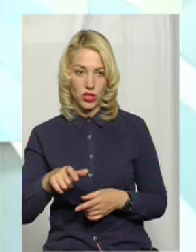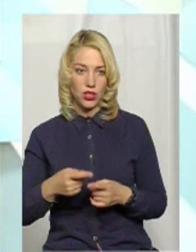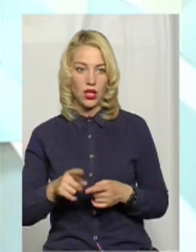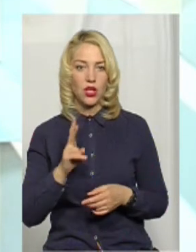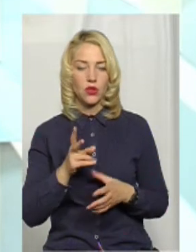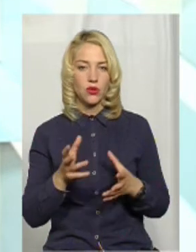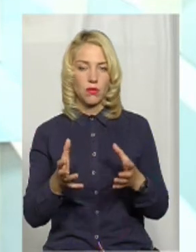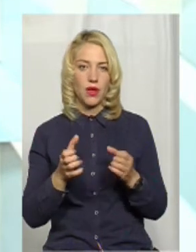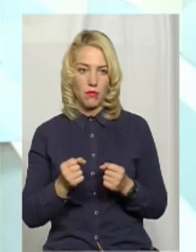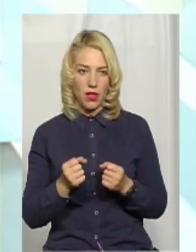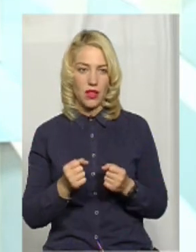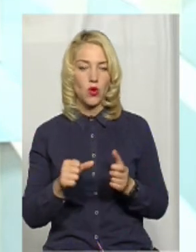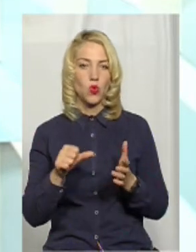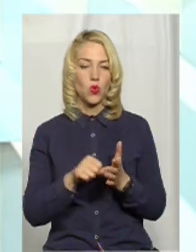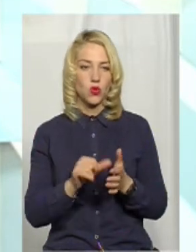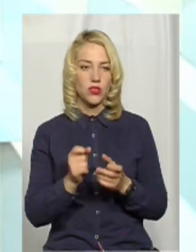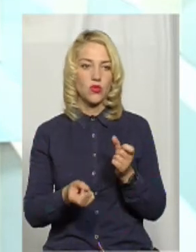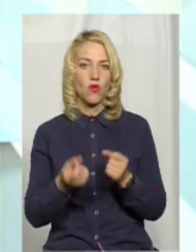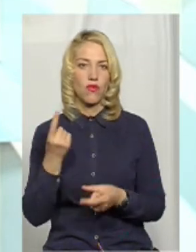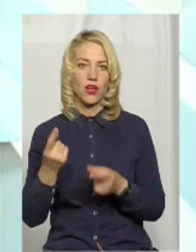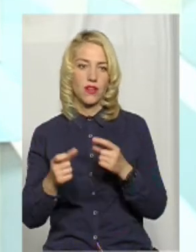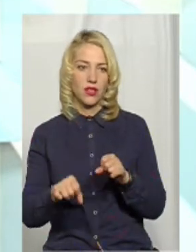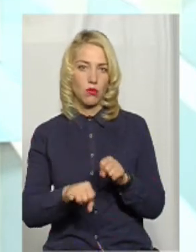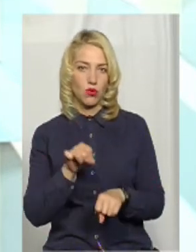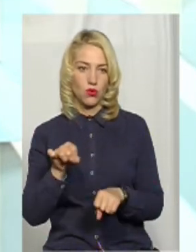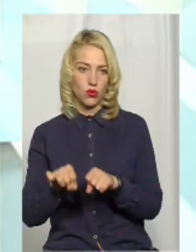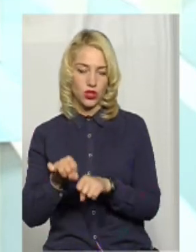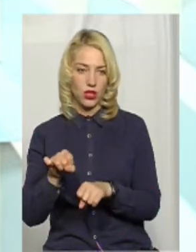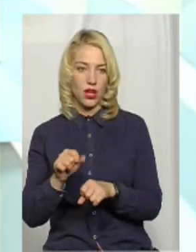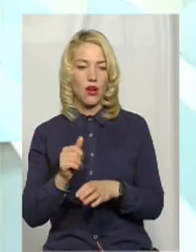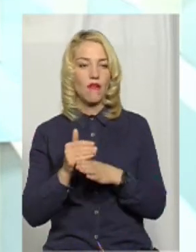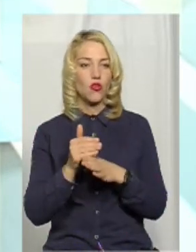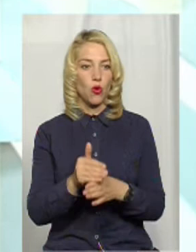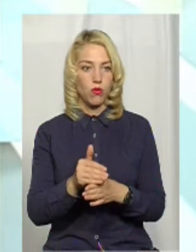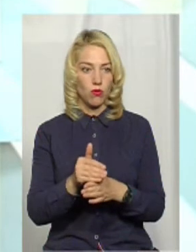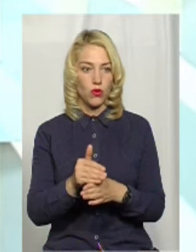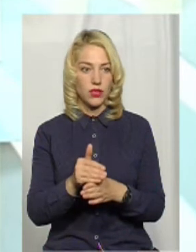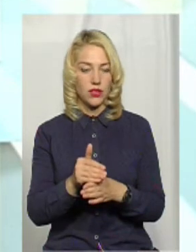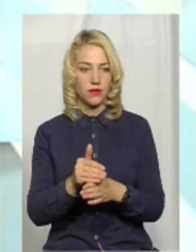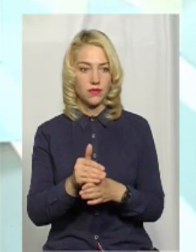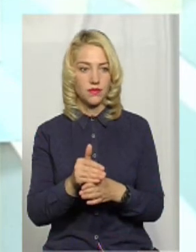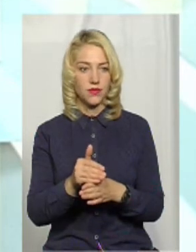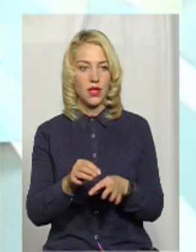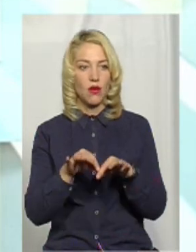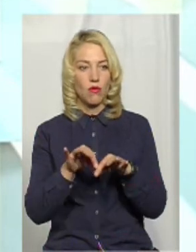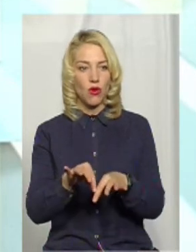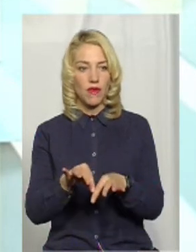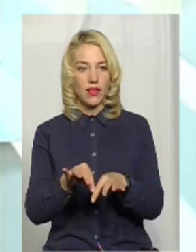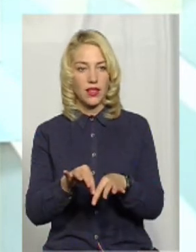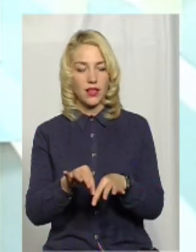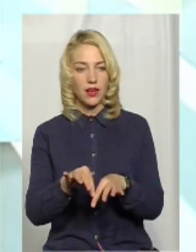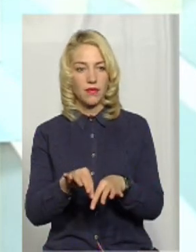що приймали безпосередню участь у виявленні порушень, в допомозі проведення,